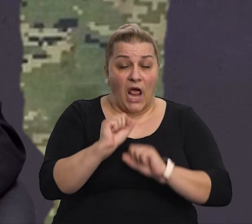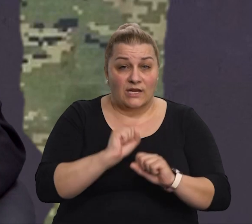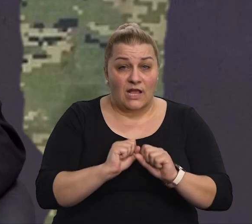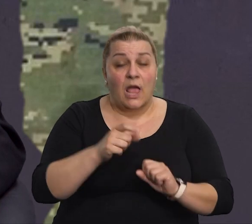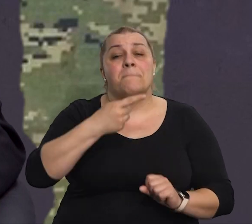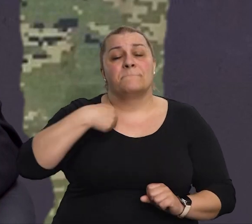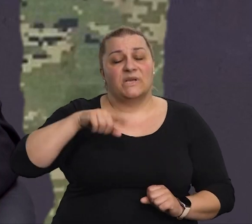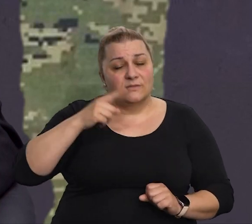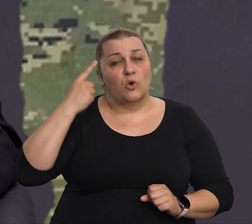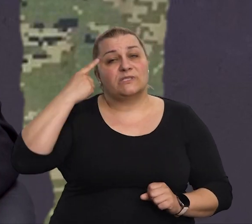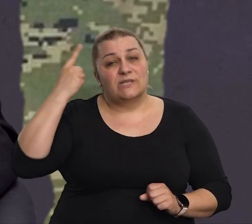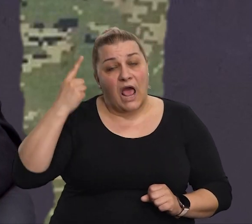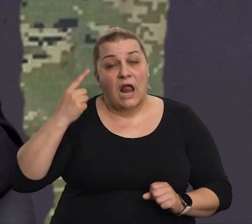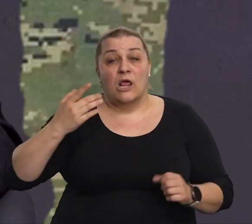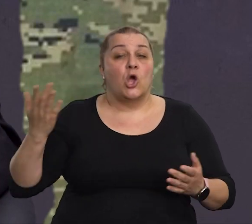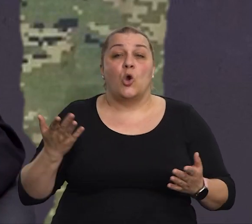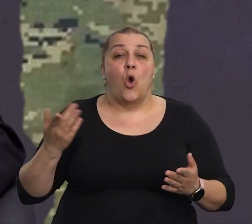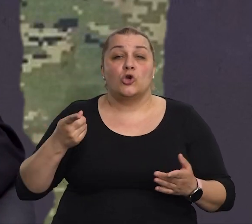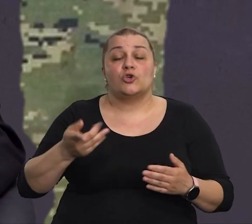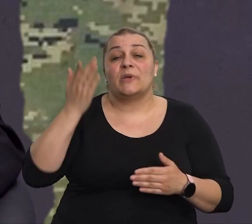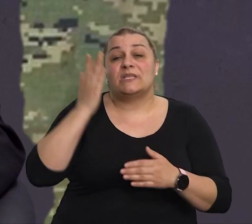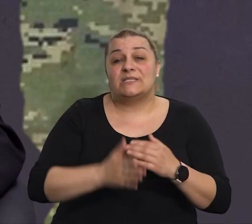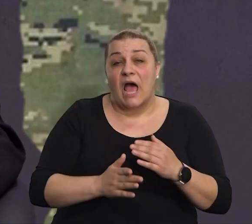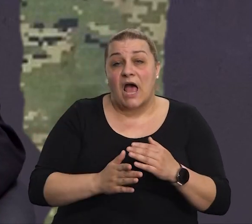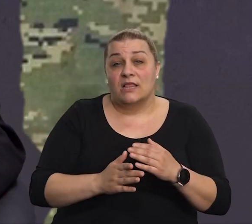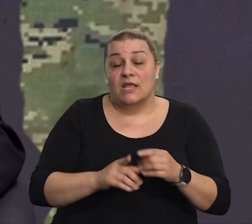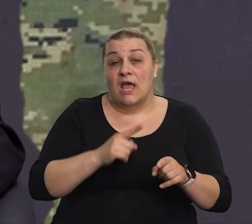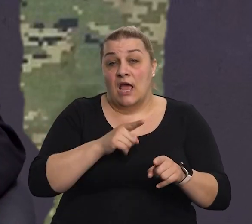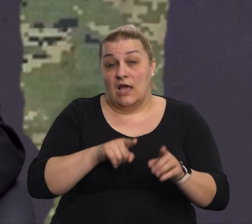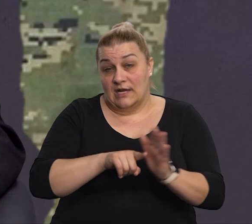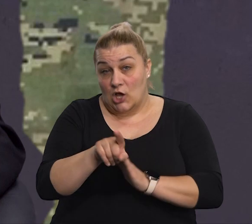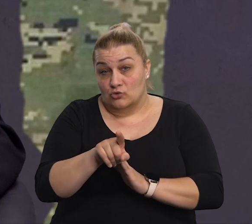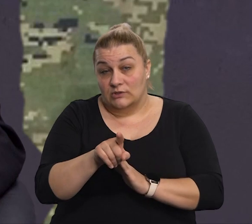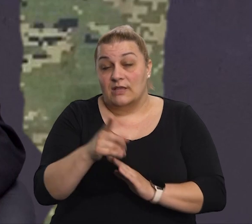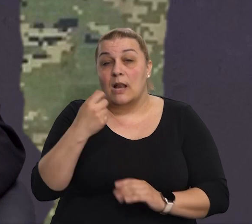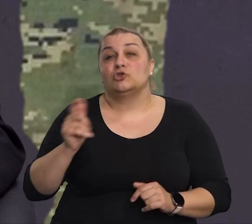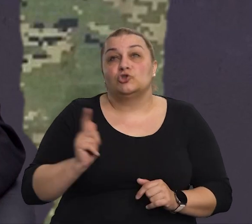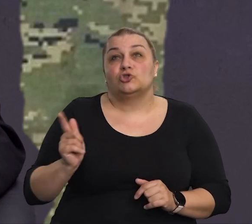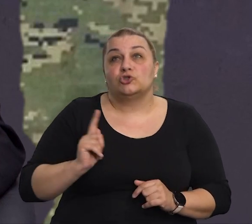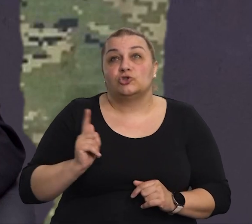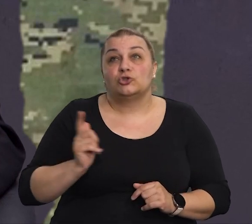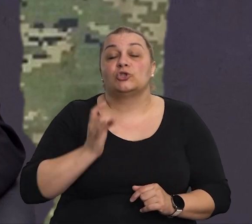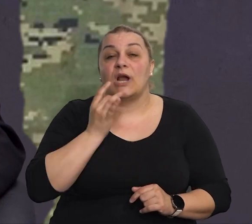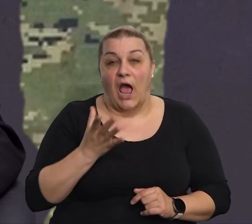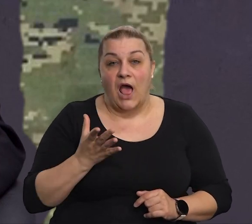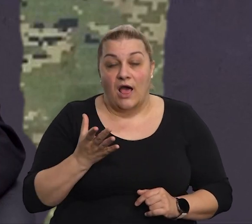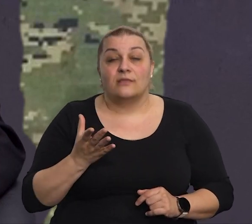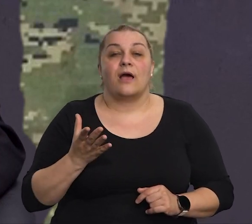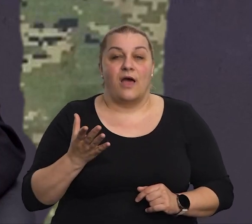znali smo konačni iskod koji će biti, no međutim samo pitanje, bilo je prijetanje vremena. Taj datum,